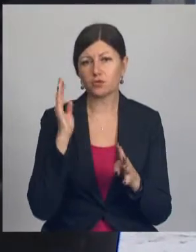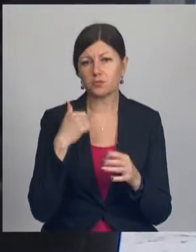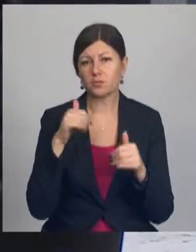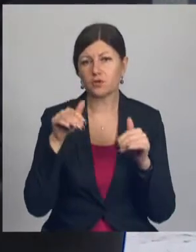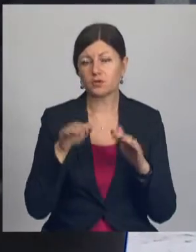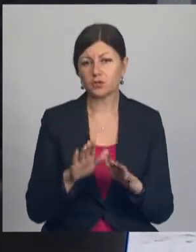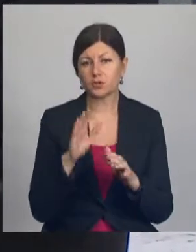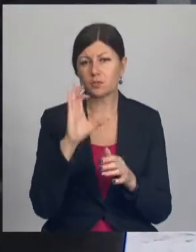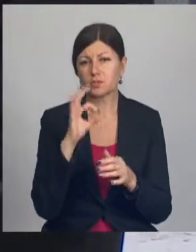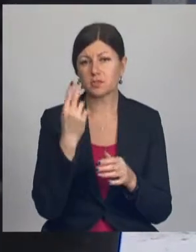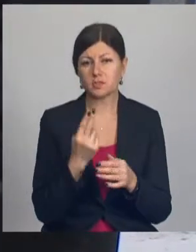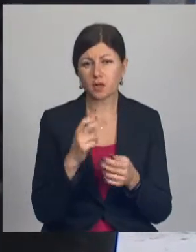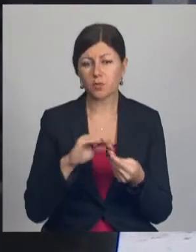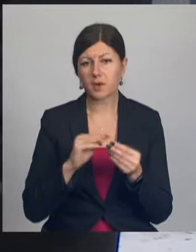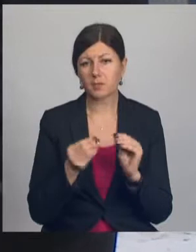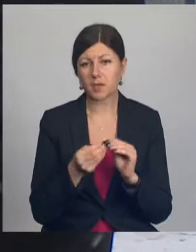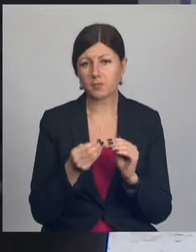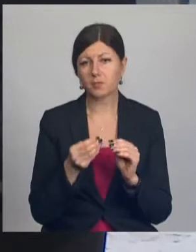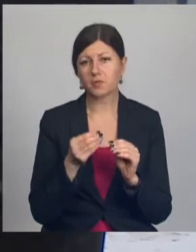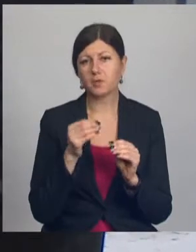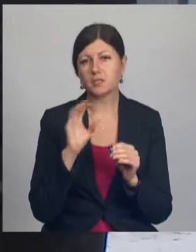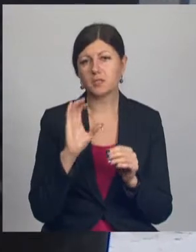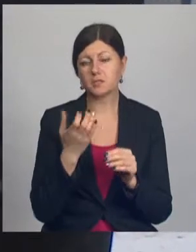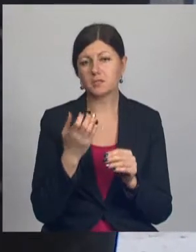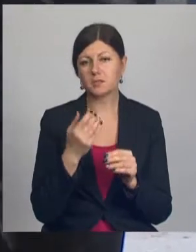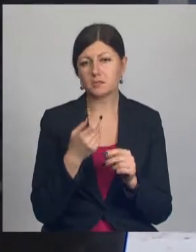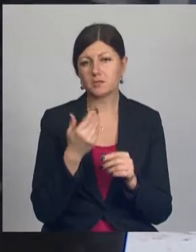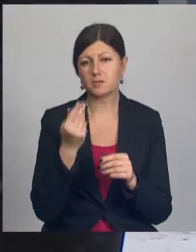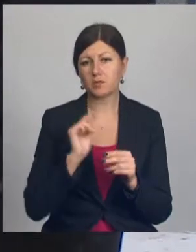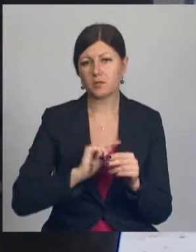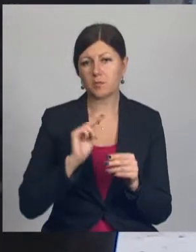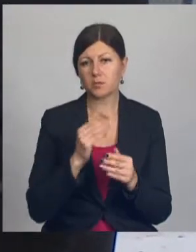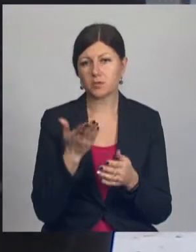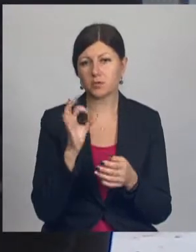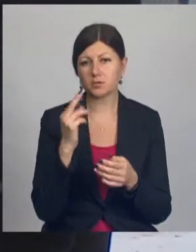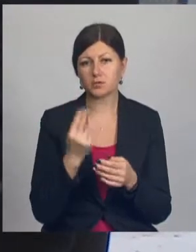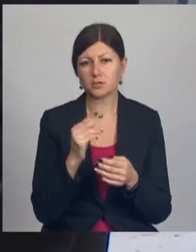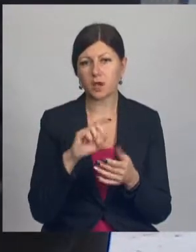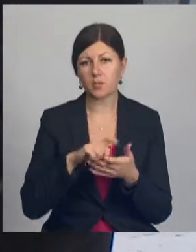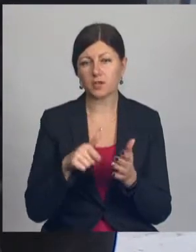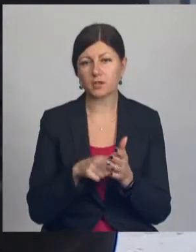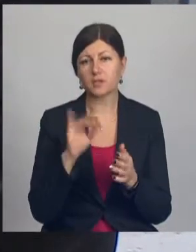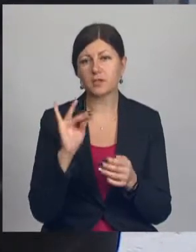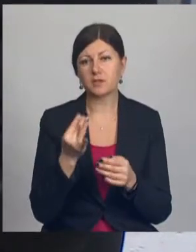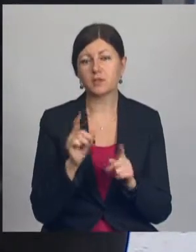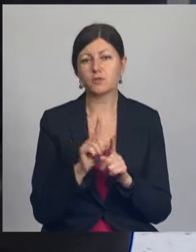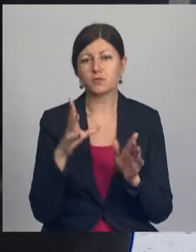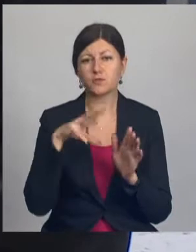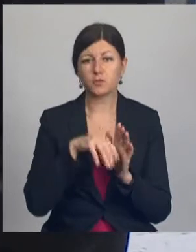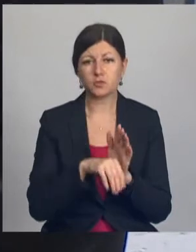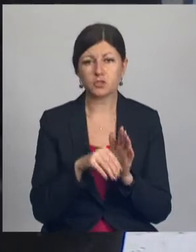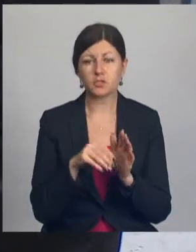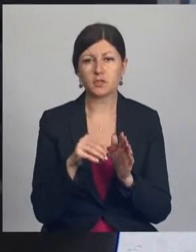решим социальные проблемы с социальными гребенными особо важными проблемами. И в том числе